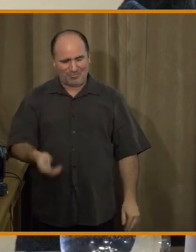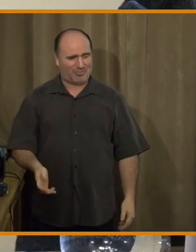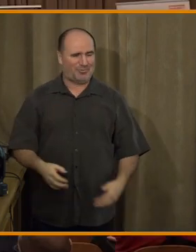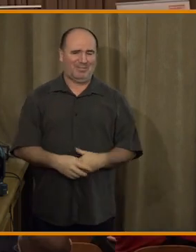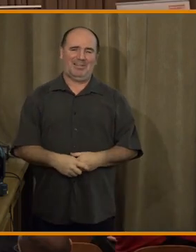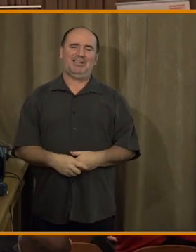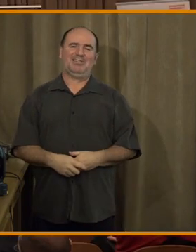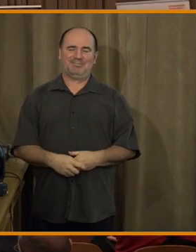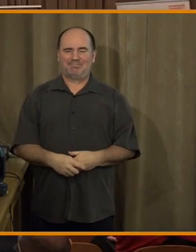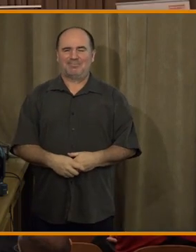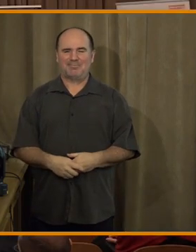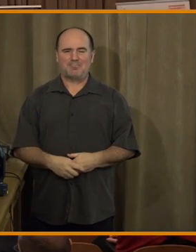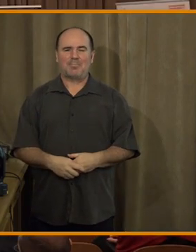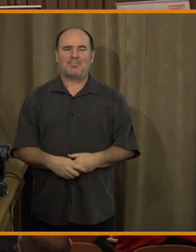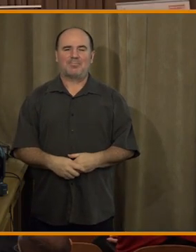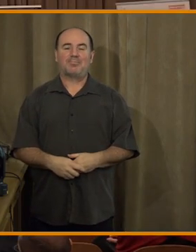Děkuji moc.